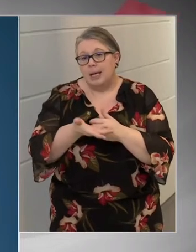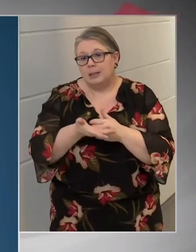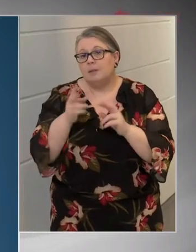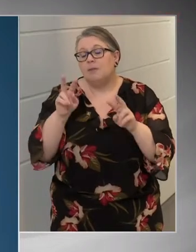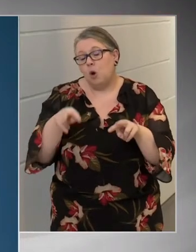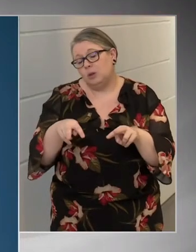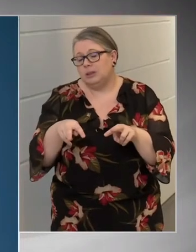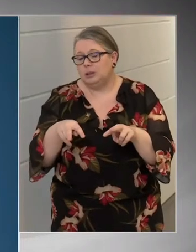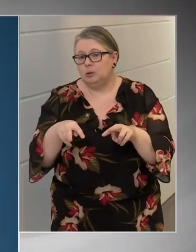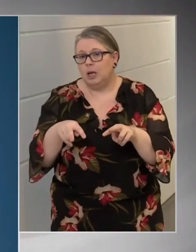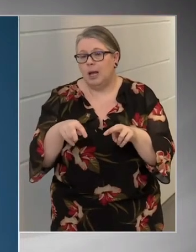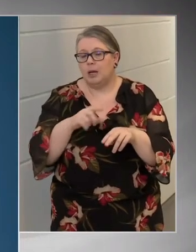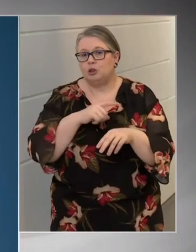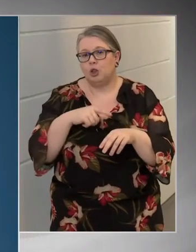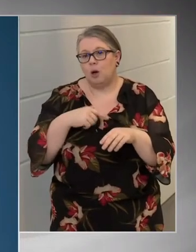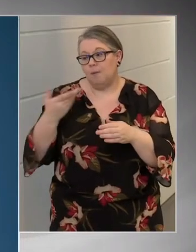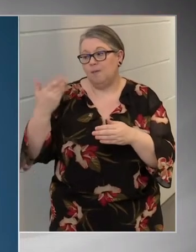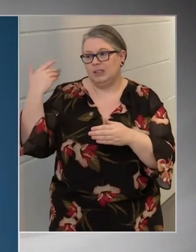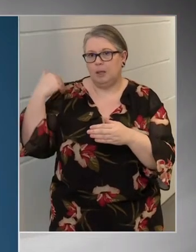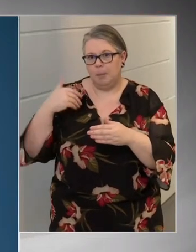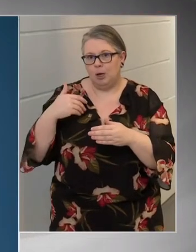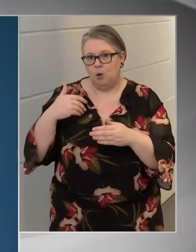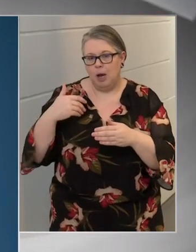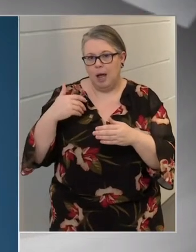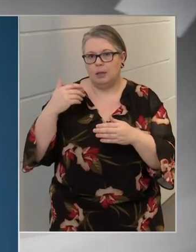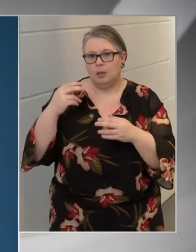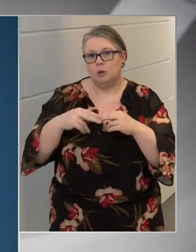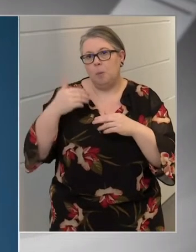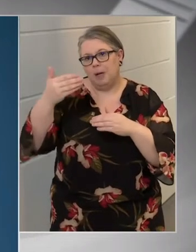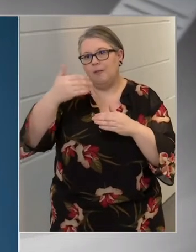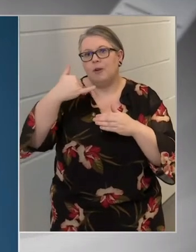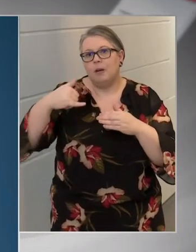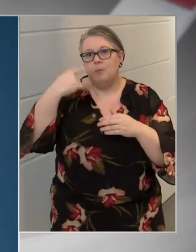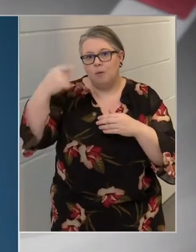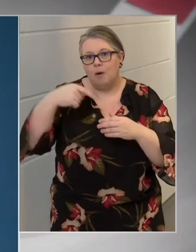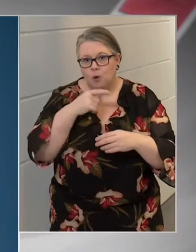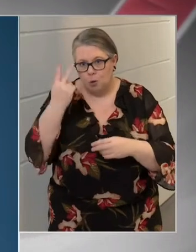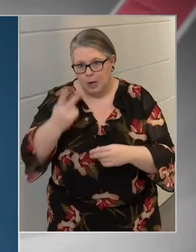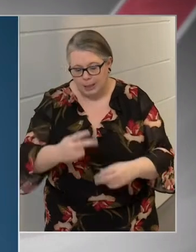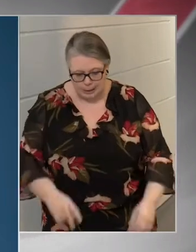valószínűleg csak visszamenőleg fogjuk igazolni, látni.